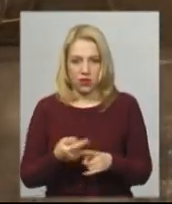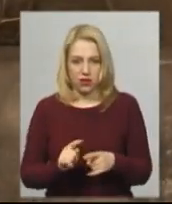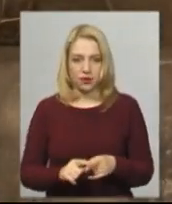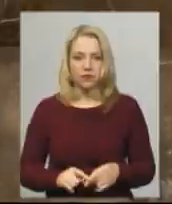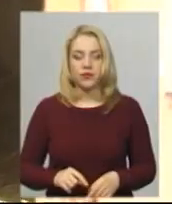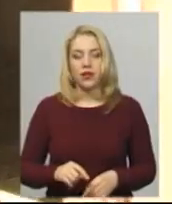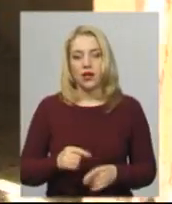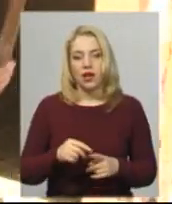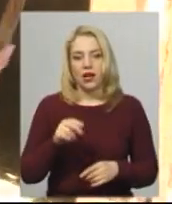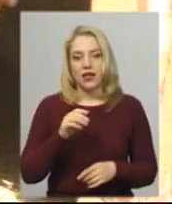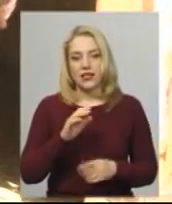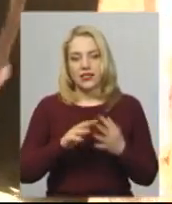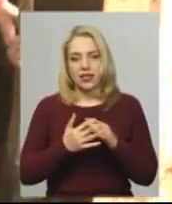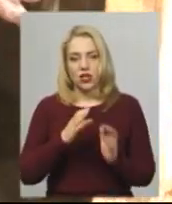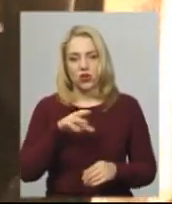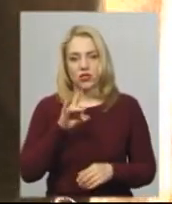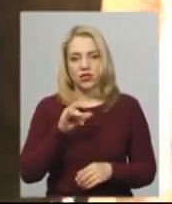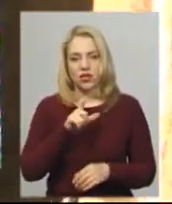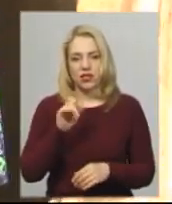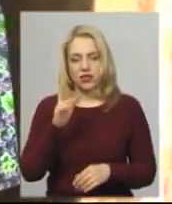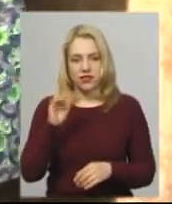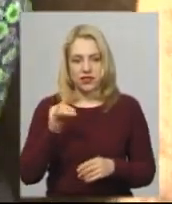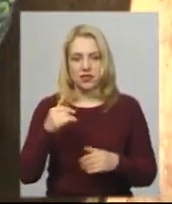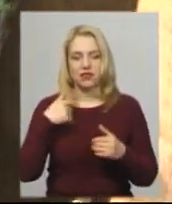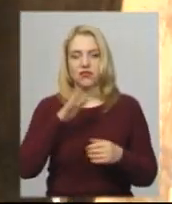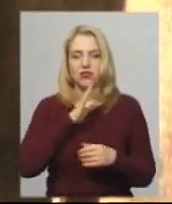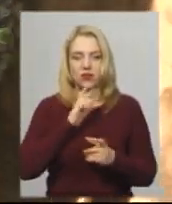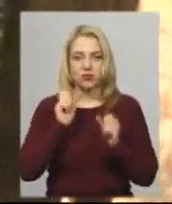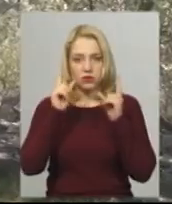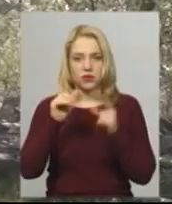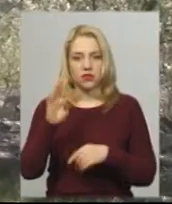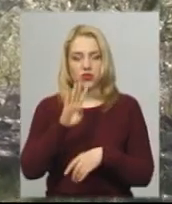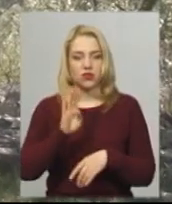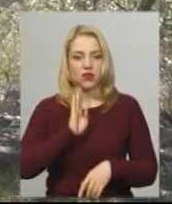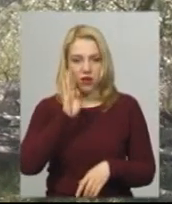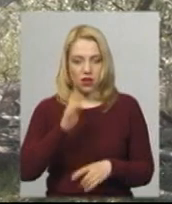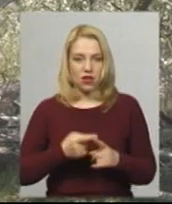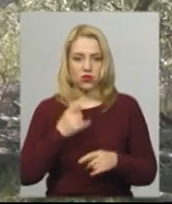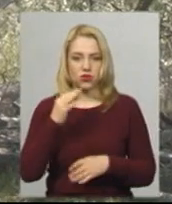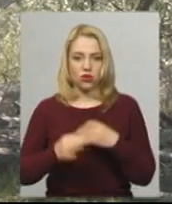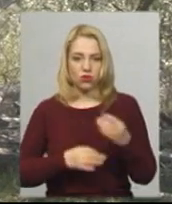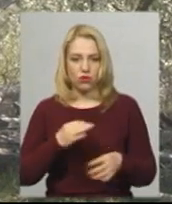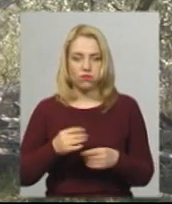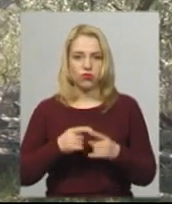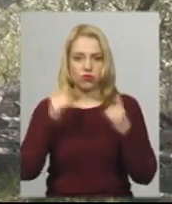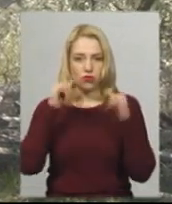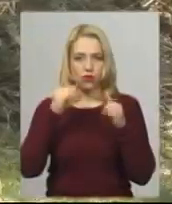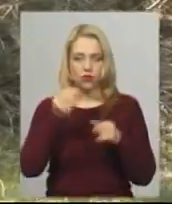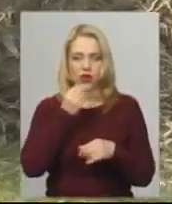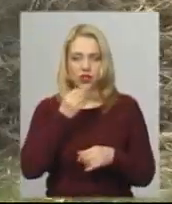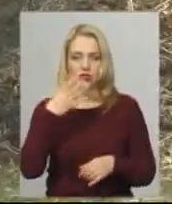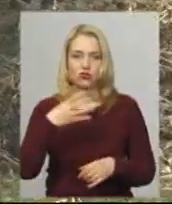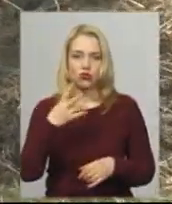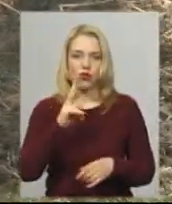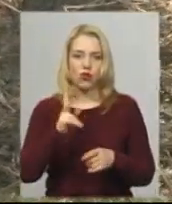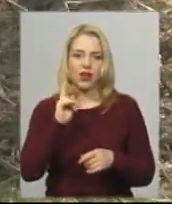Кистрігівців Єрмолинецької району Євгенії Коржинської, прокидається четвертій ранку. За добу, розповідає, жінка з'їдає 40 кг сіна, плюс макуху, дерть і жом. Через